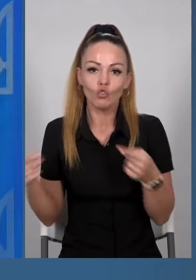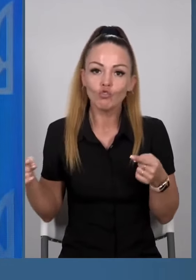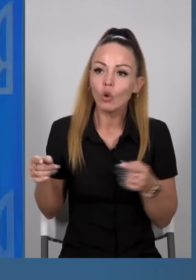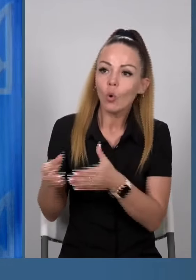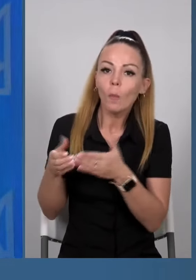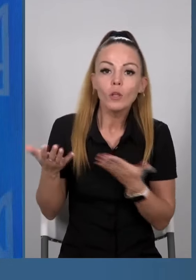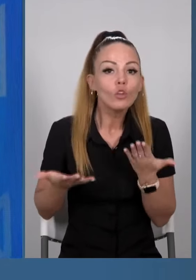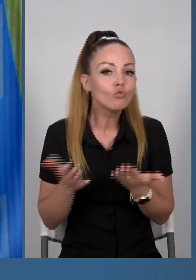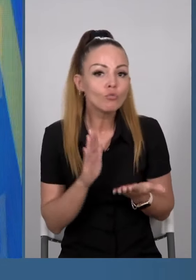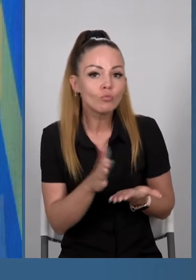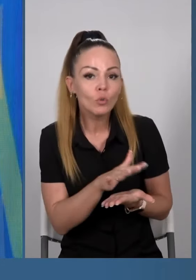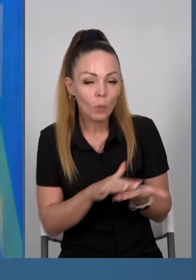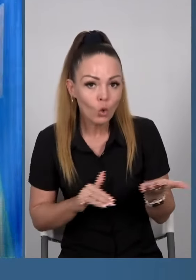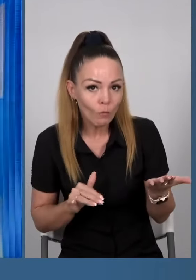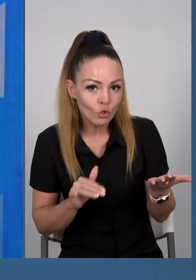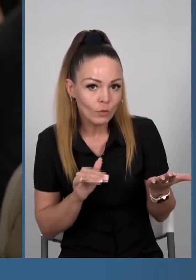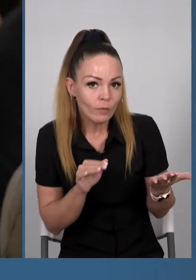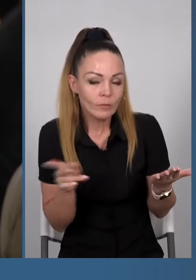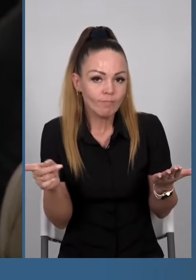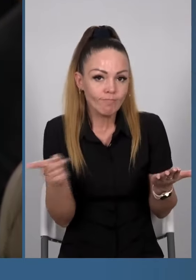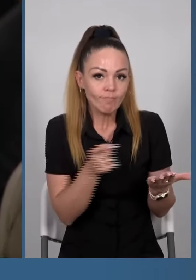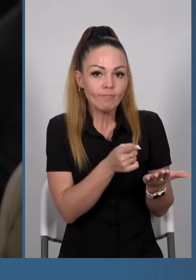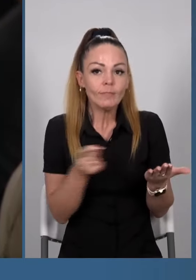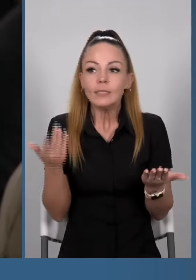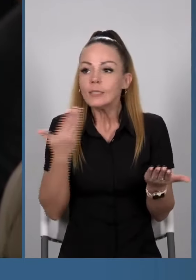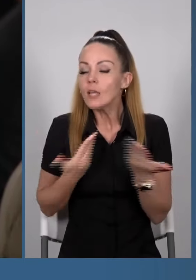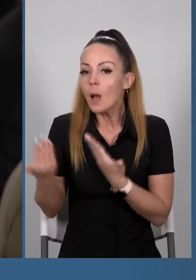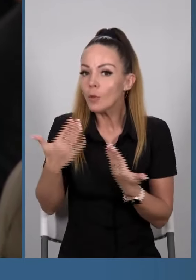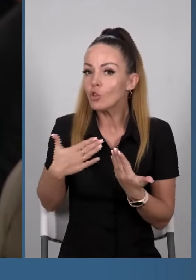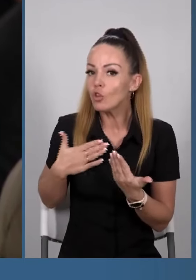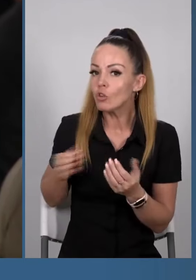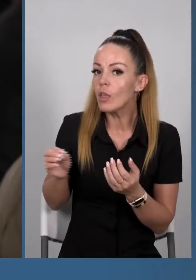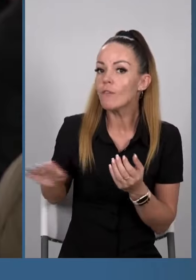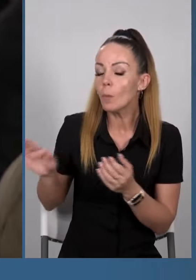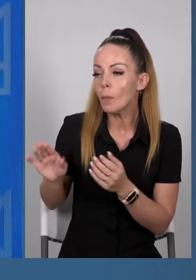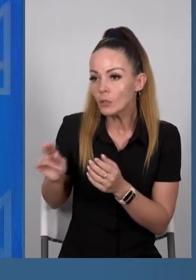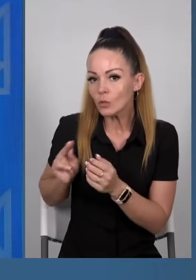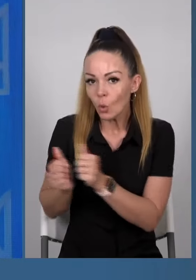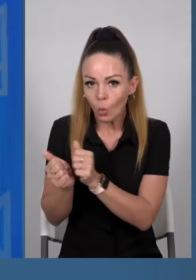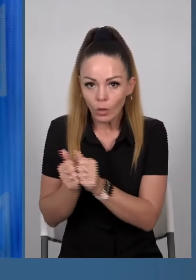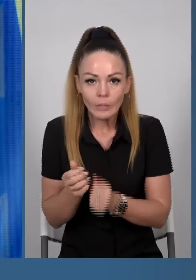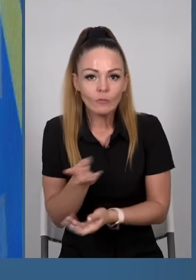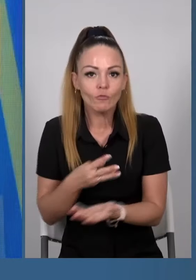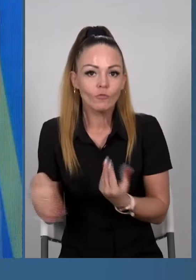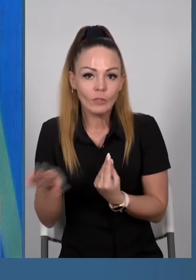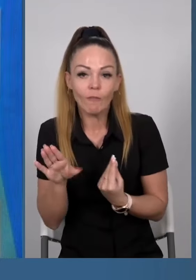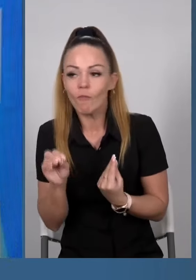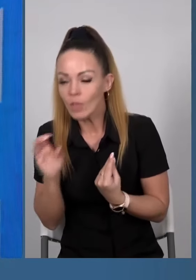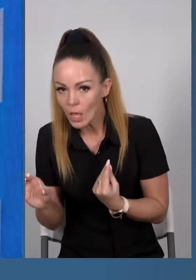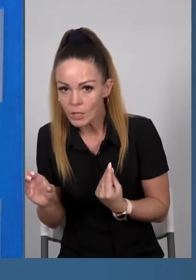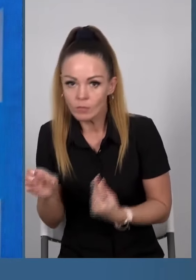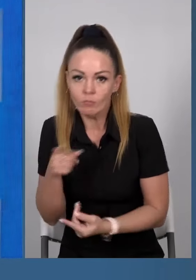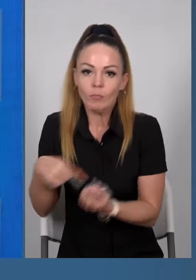продовжуватися, тут ви праві, продовжуватися запит деяких наших європейських колег, ми всі в Євросоюзі будемо